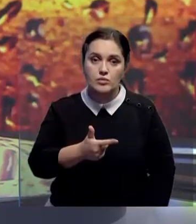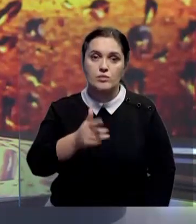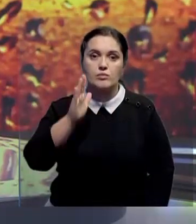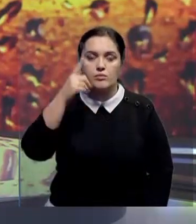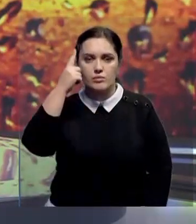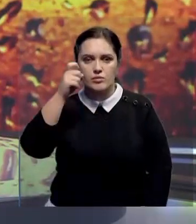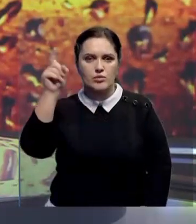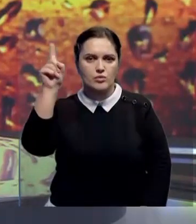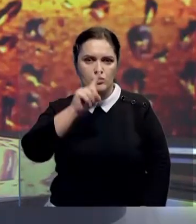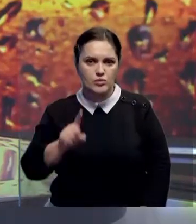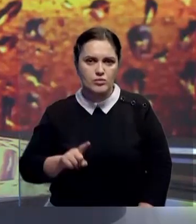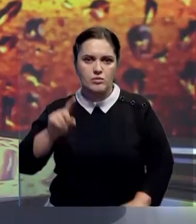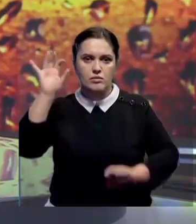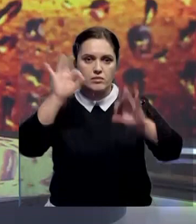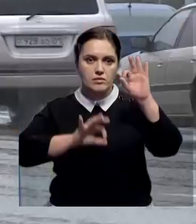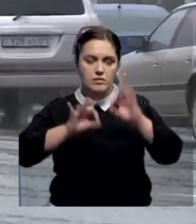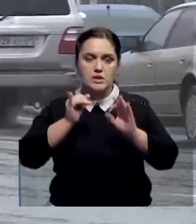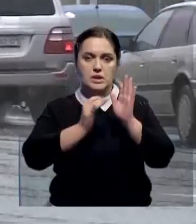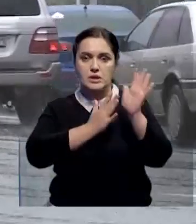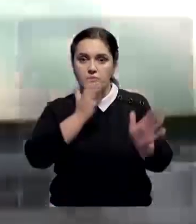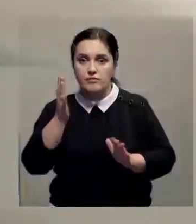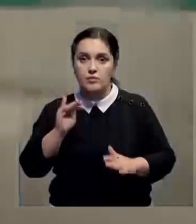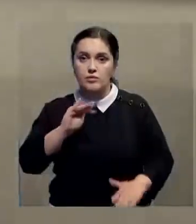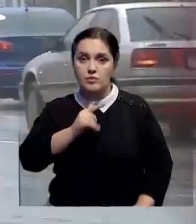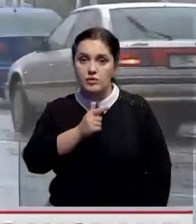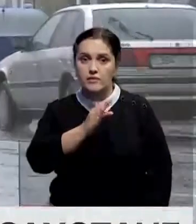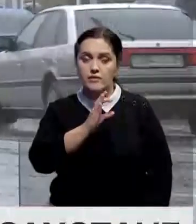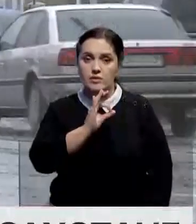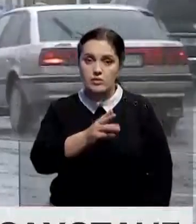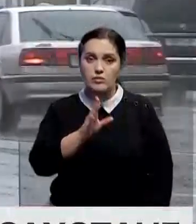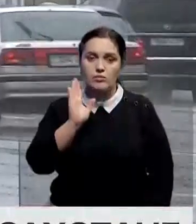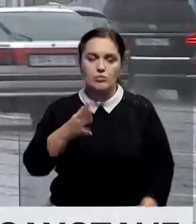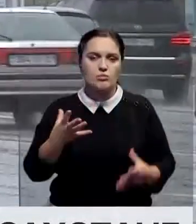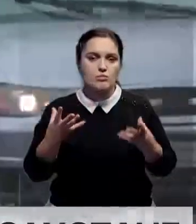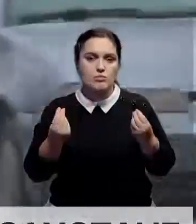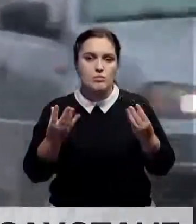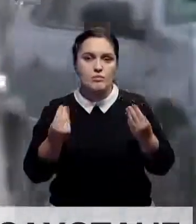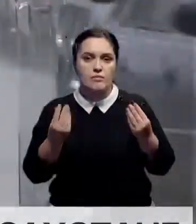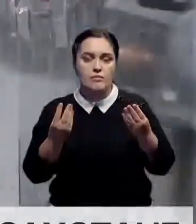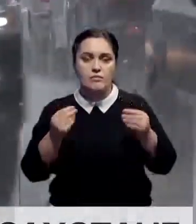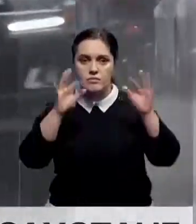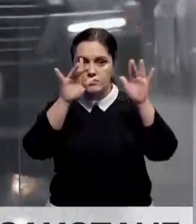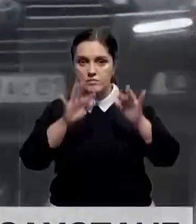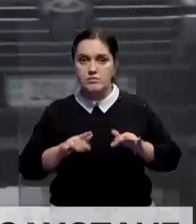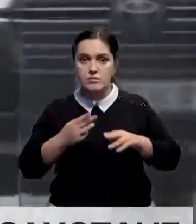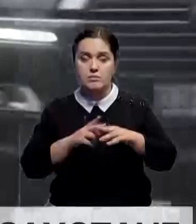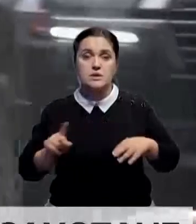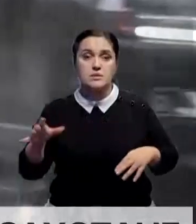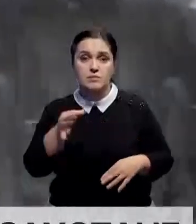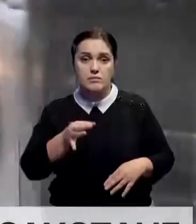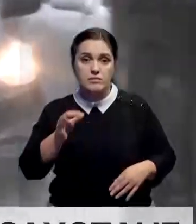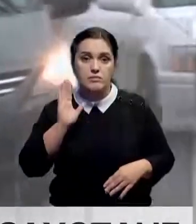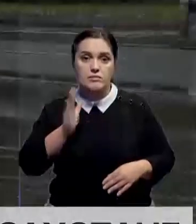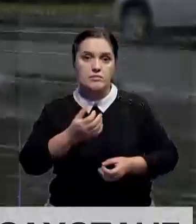синоптики прогнозируют грозы, град и ветер. А на юго-востоке местами ожидается мокрый снег. Лишь в западных областях